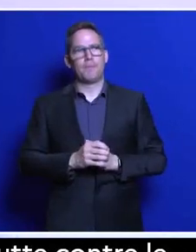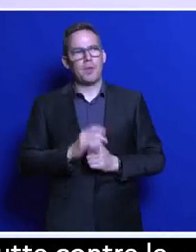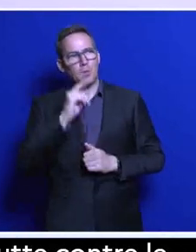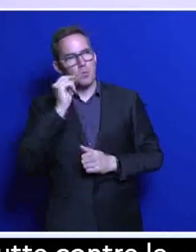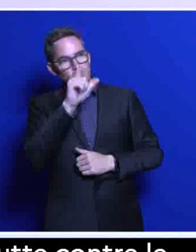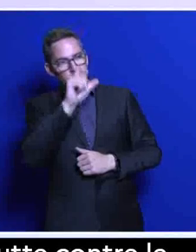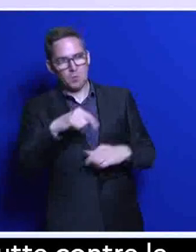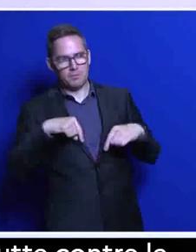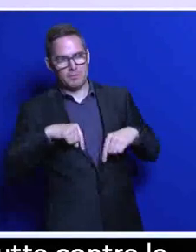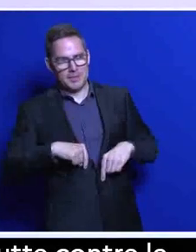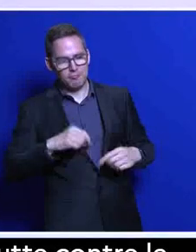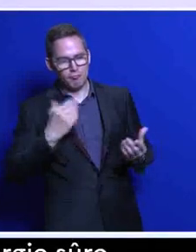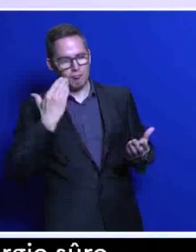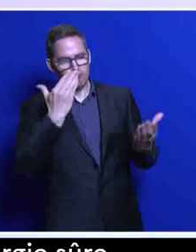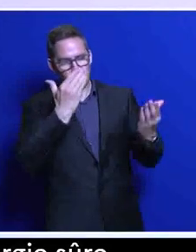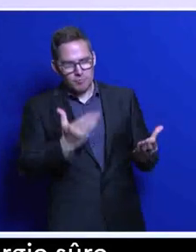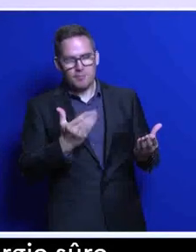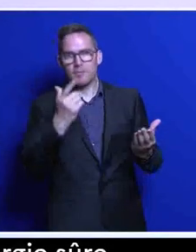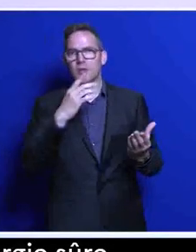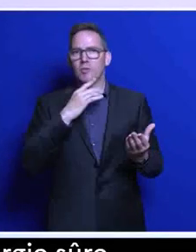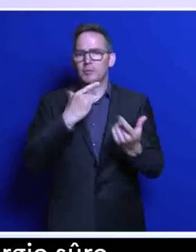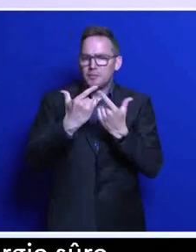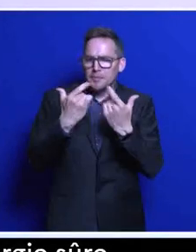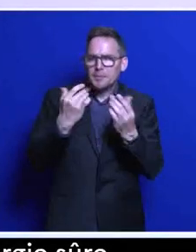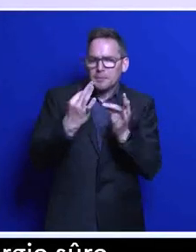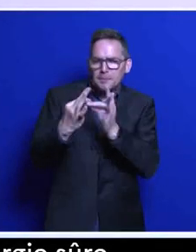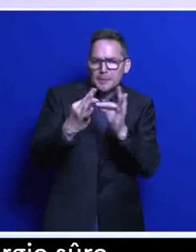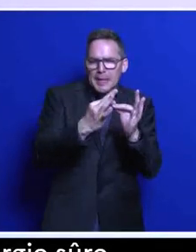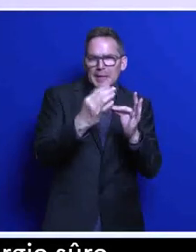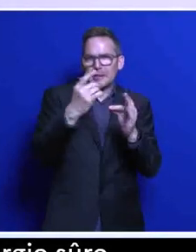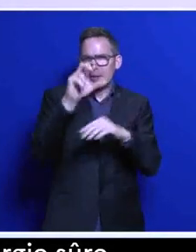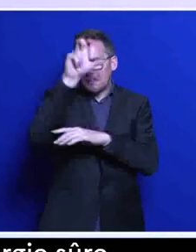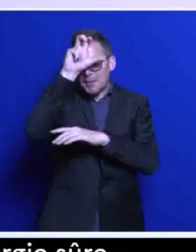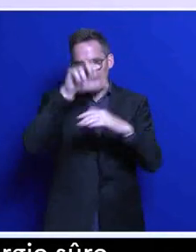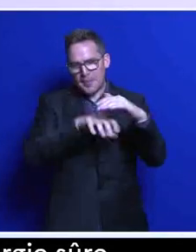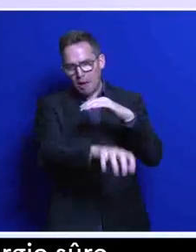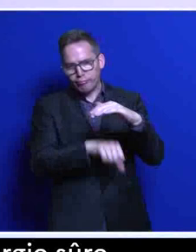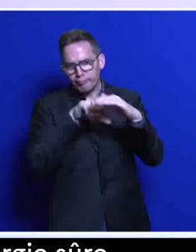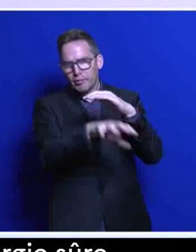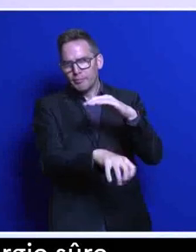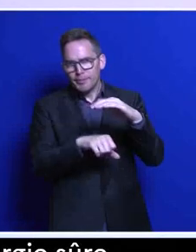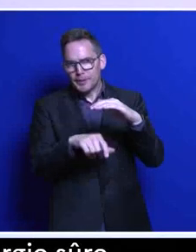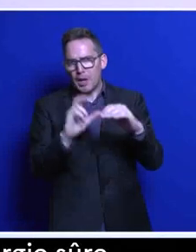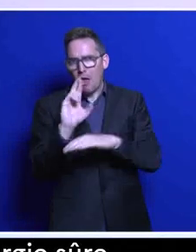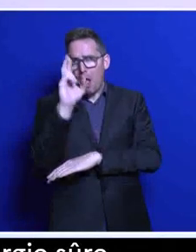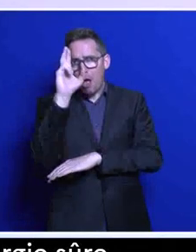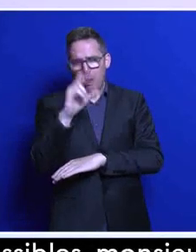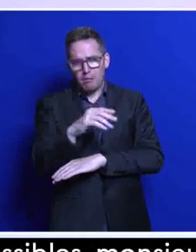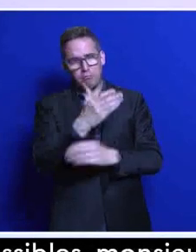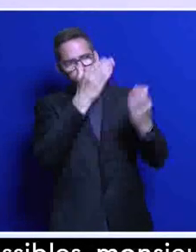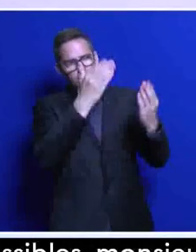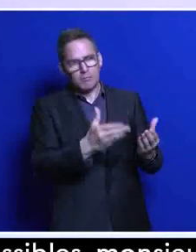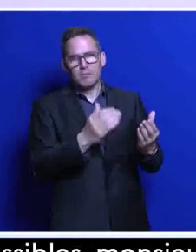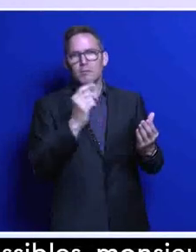dans le domaine des matériaux critiques et des ressources minières. Vous organisez, cher Bandar Ibrahim